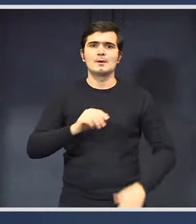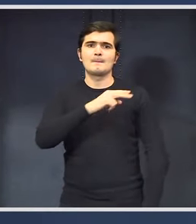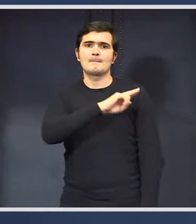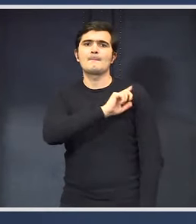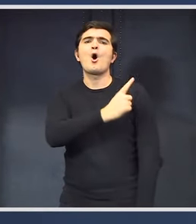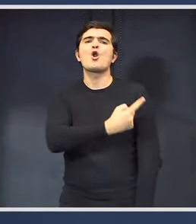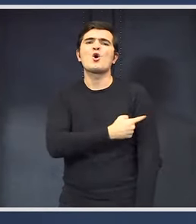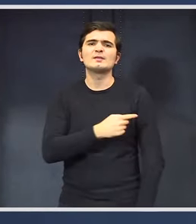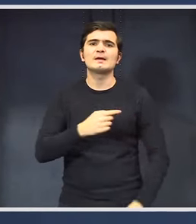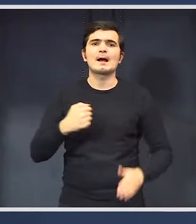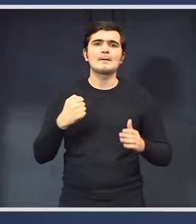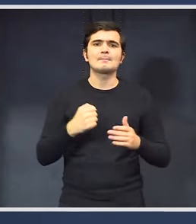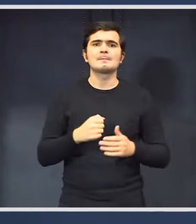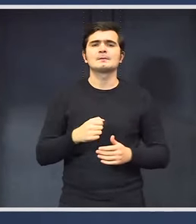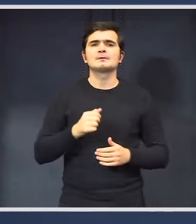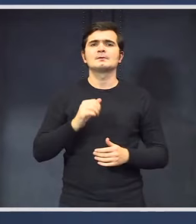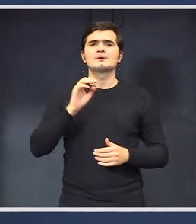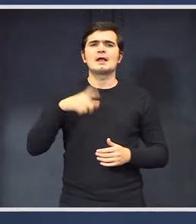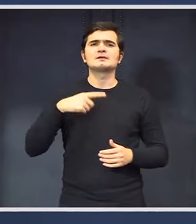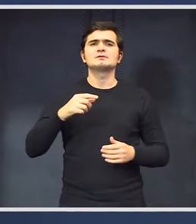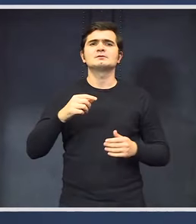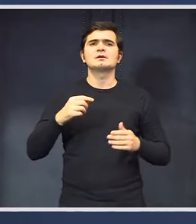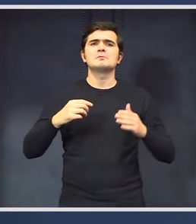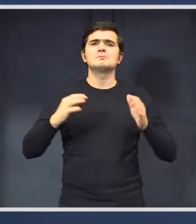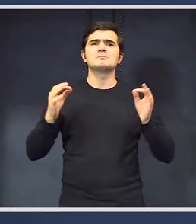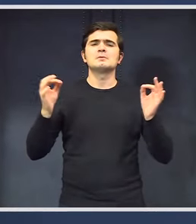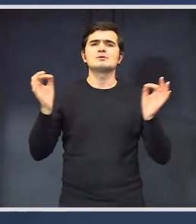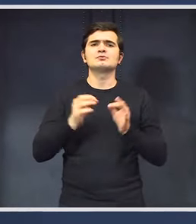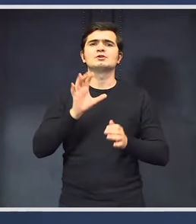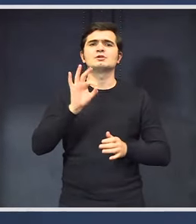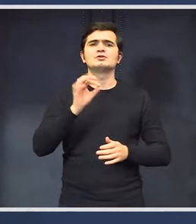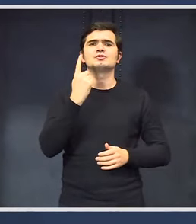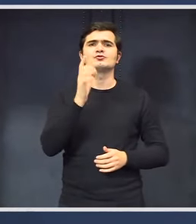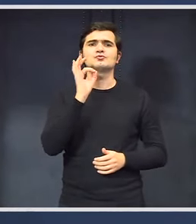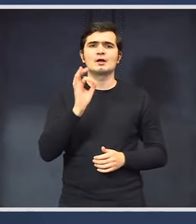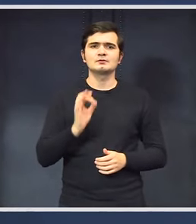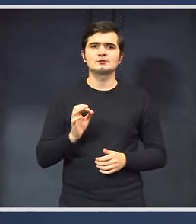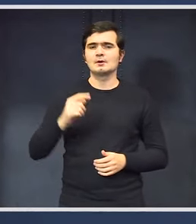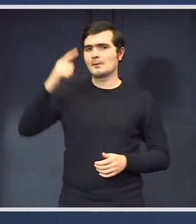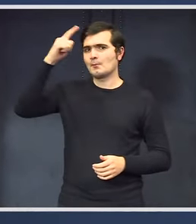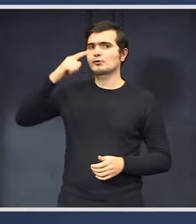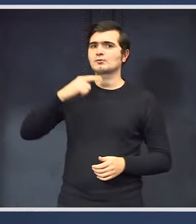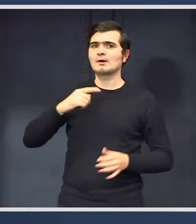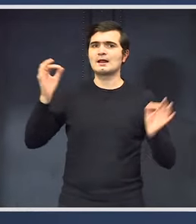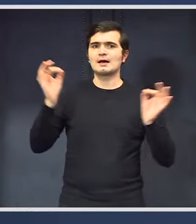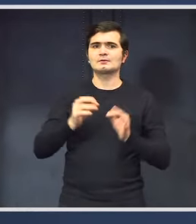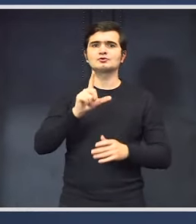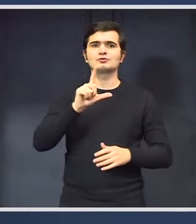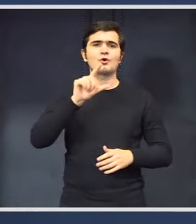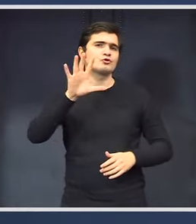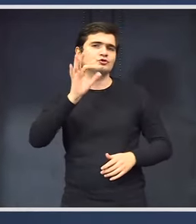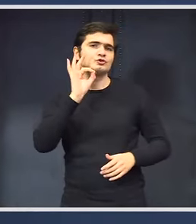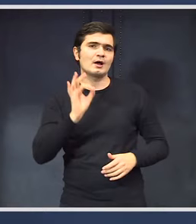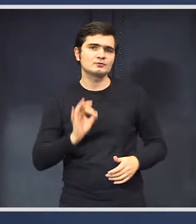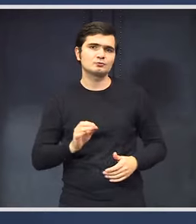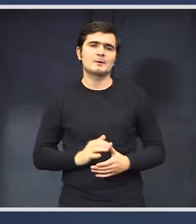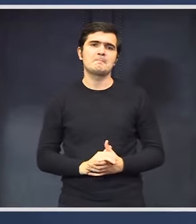26 de ani și doctoranții până în 35 de ani au reducere de 51%, Portugalia au reducere de 25%,